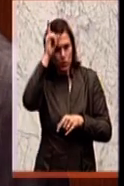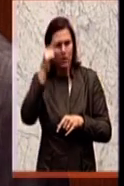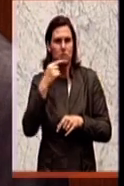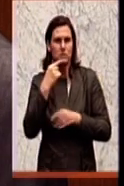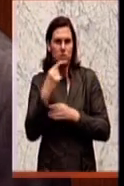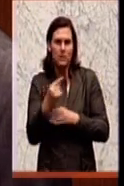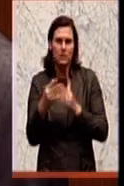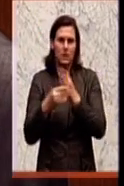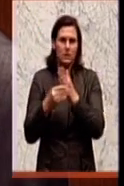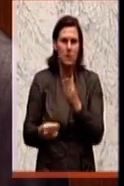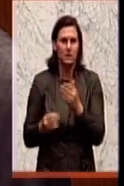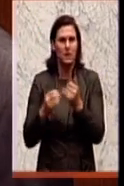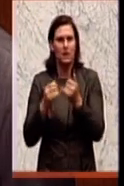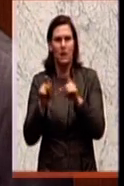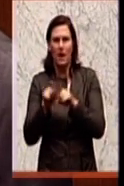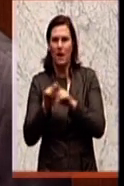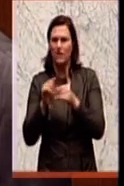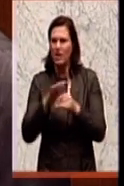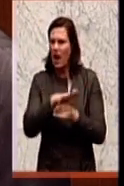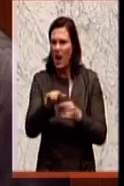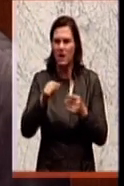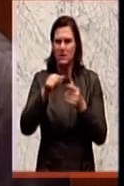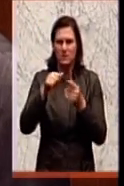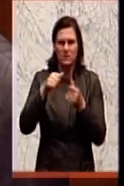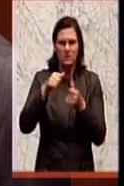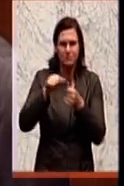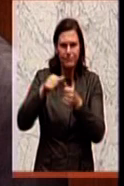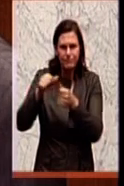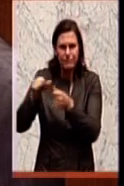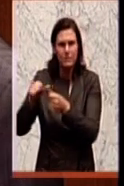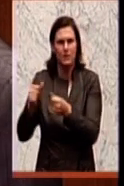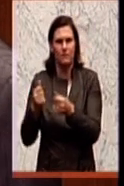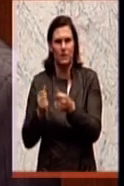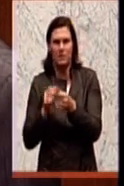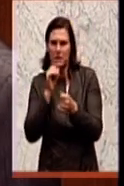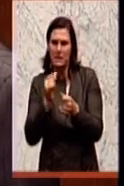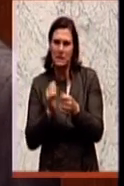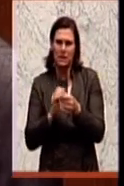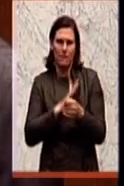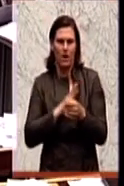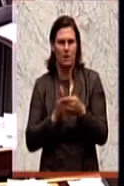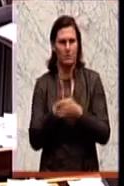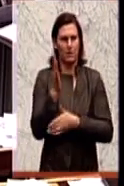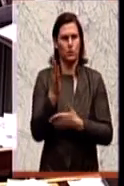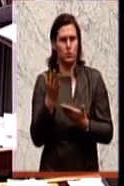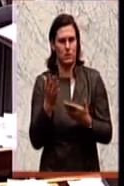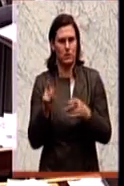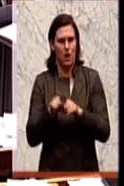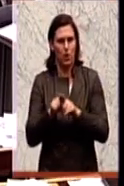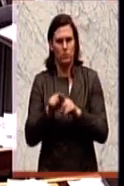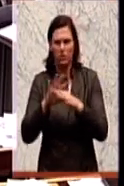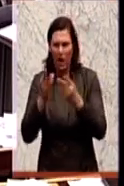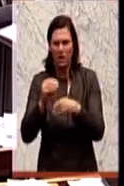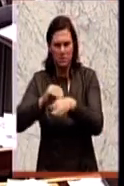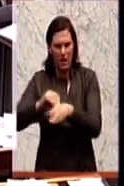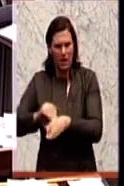meldepflichtig machen, jeder, der Streichhölzer kauft, damit wir also Brandlegungen hintanlegen, ist das vergleichbar hier mit der